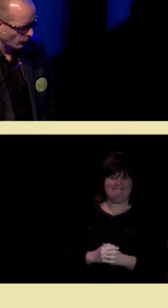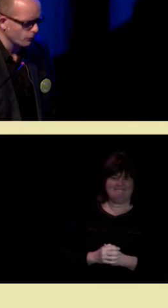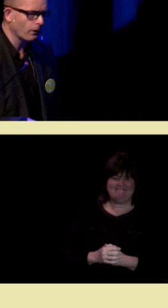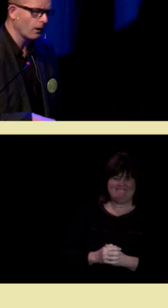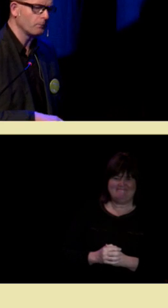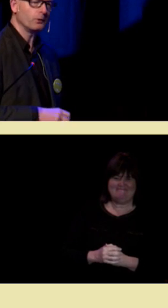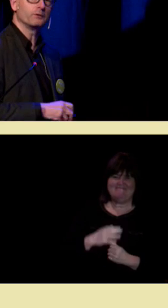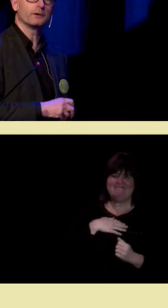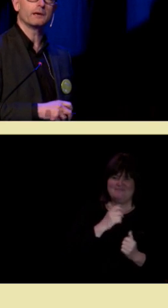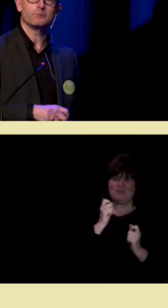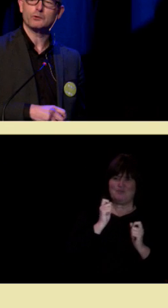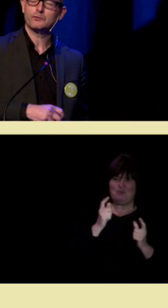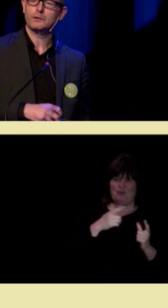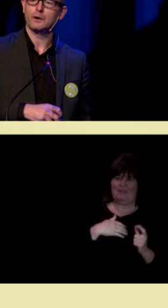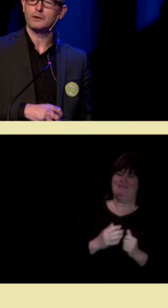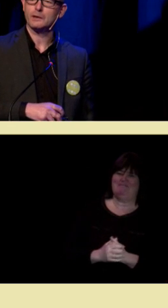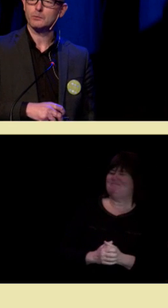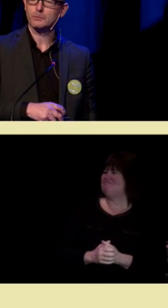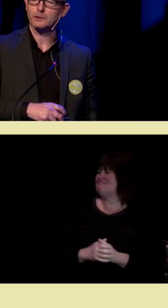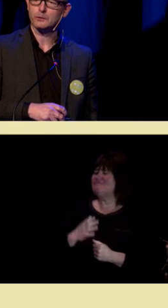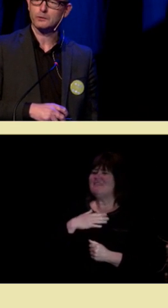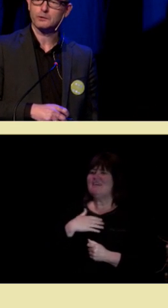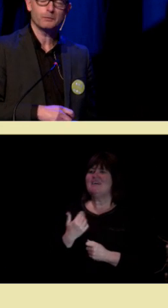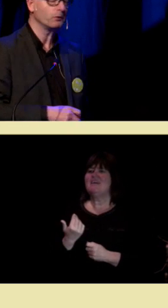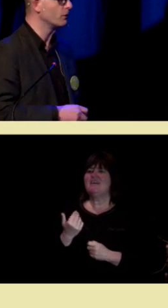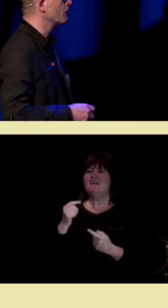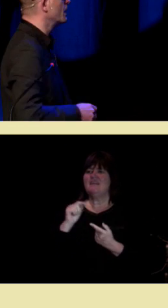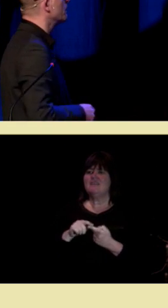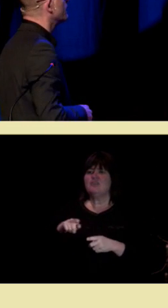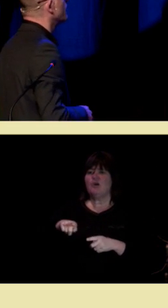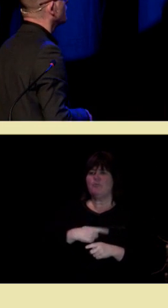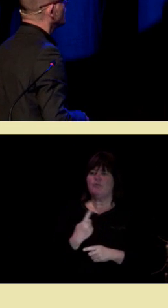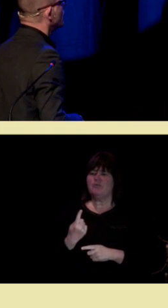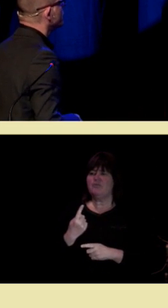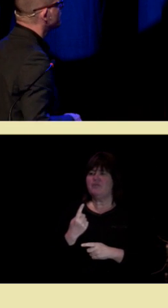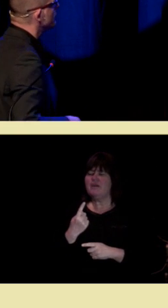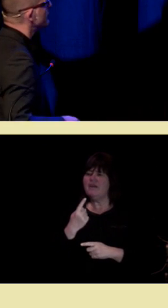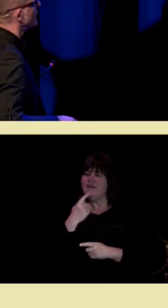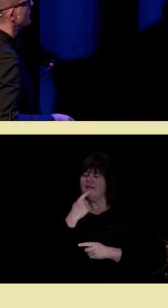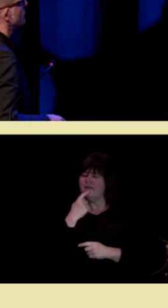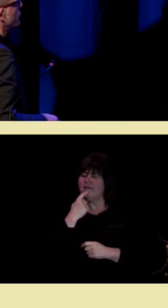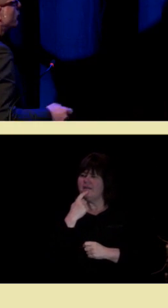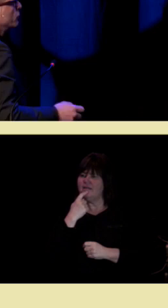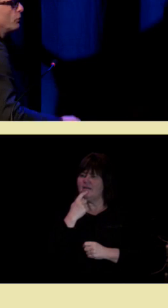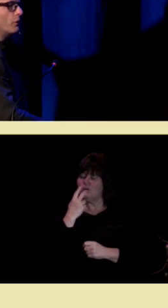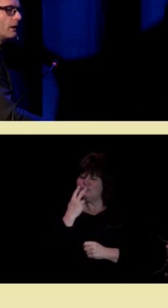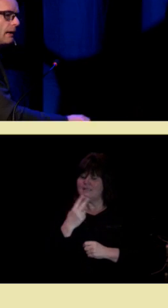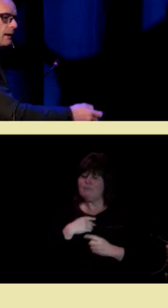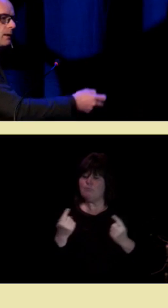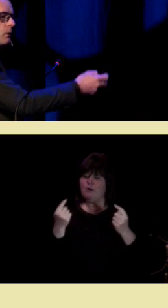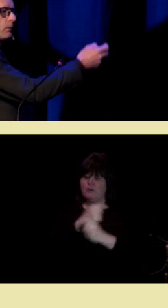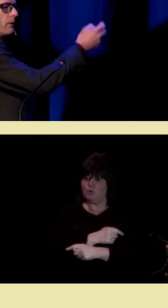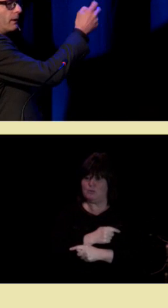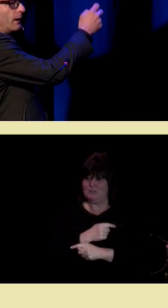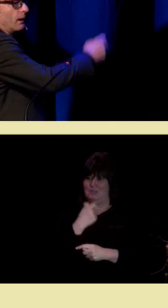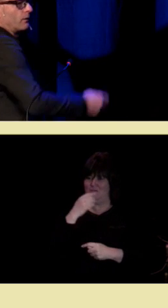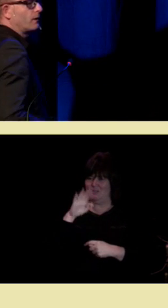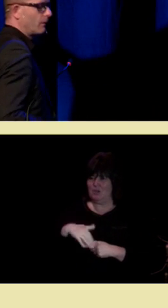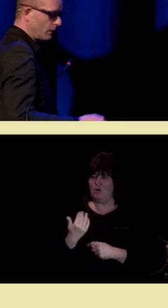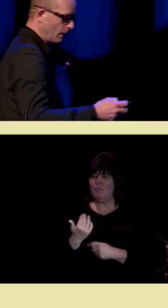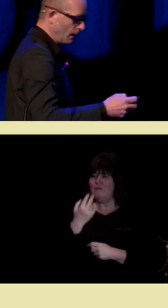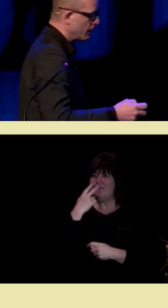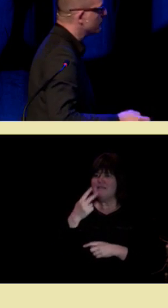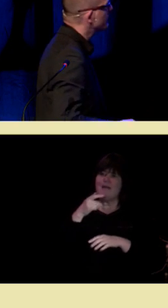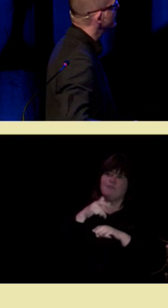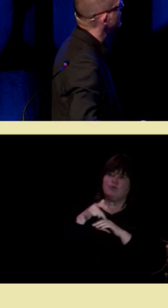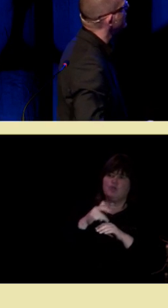Og da begynner vi å nærme oss forklaringen på paradokset vi begynte med, nemlig det at hvis vi følger dyrerekken oppover, så ser